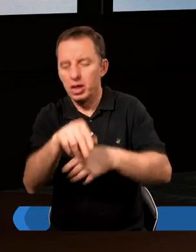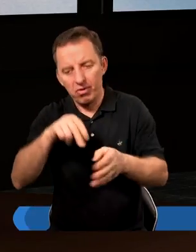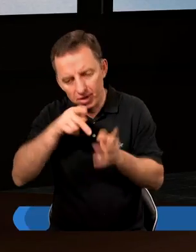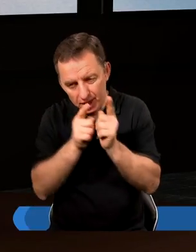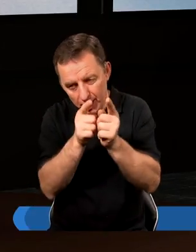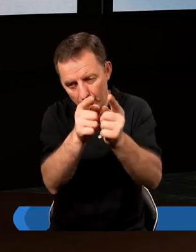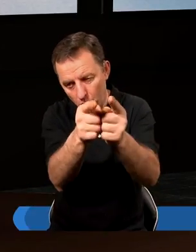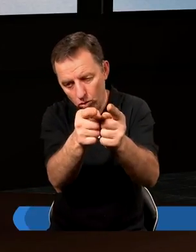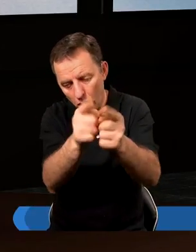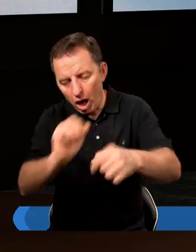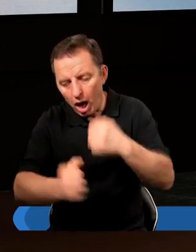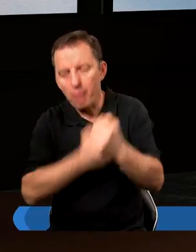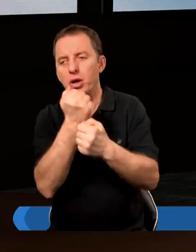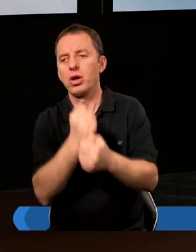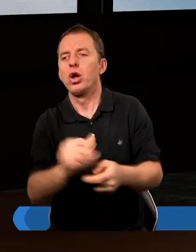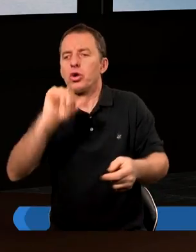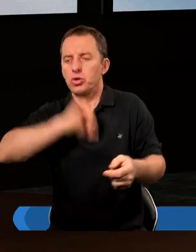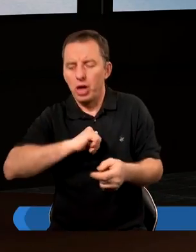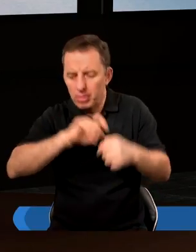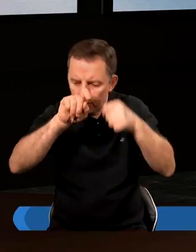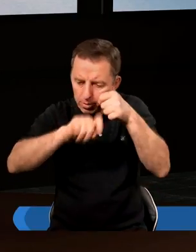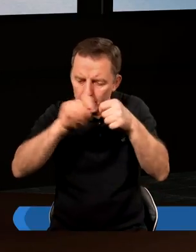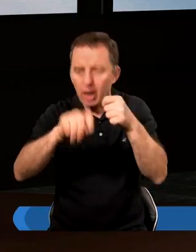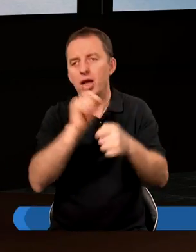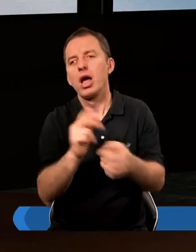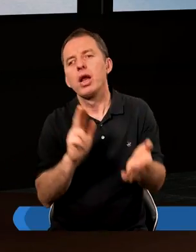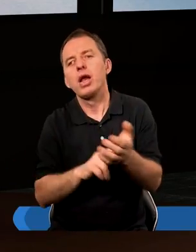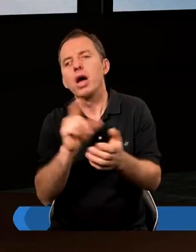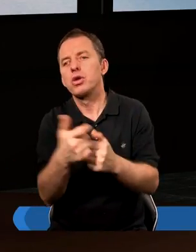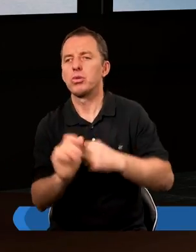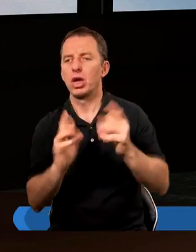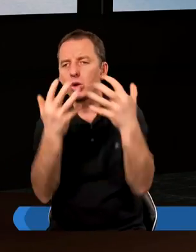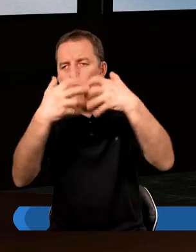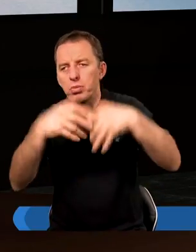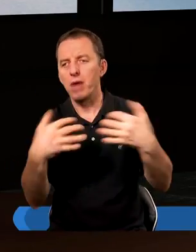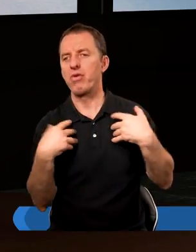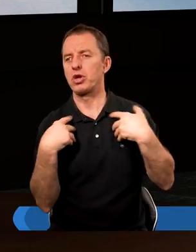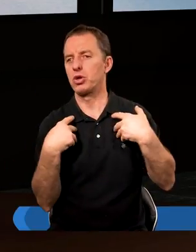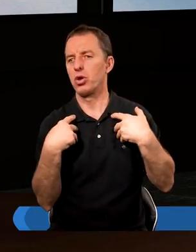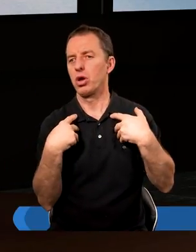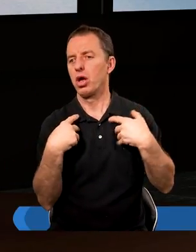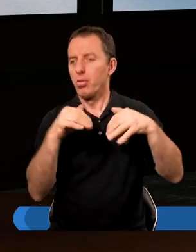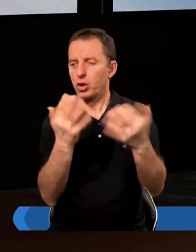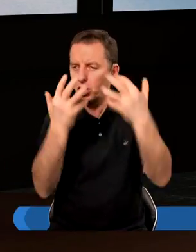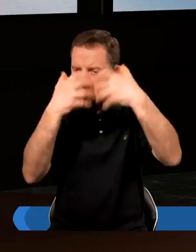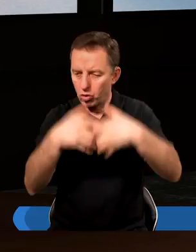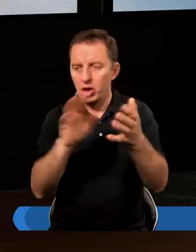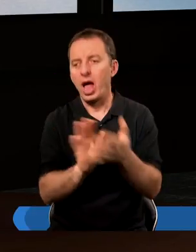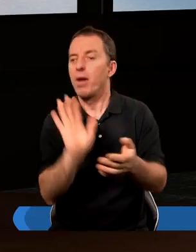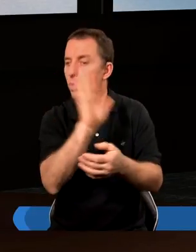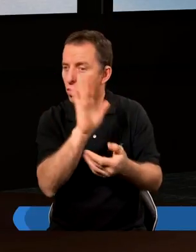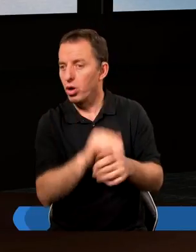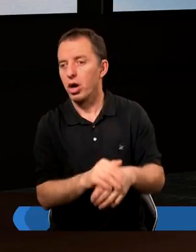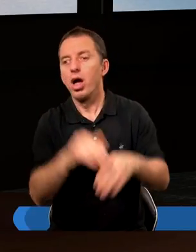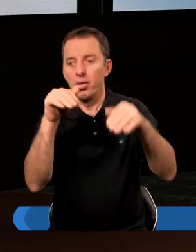tym kierunku, żebyśmy siebie zbadali, na czym się skupiamy w życiu. Bo można się skupić na